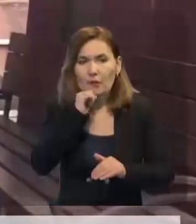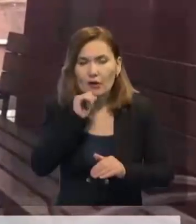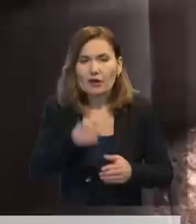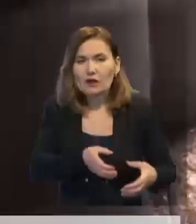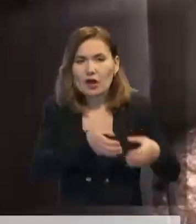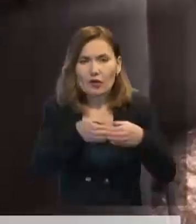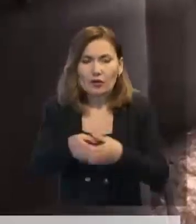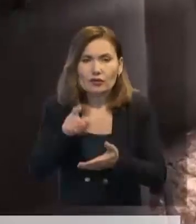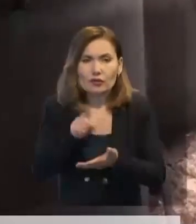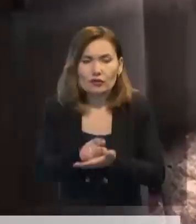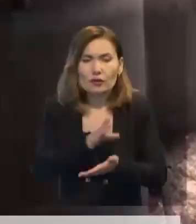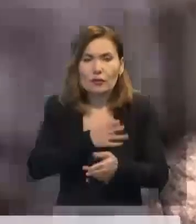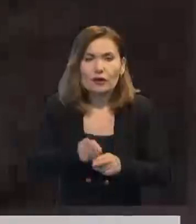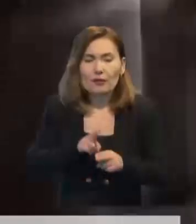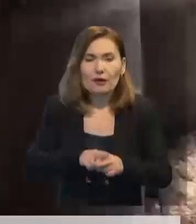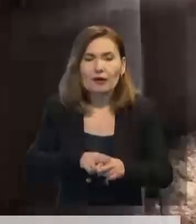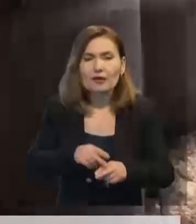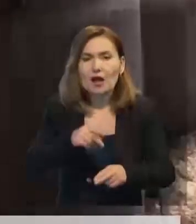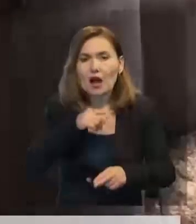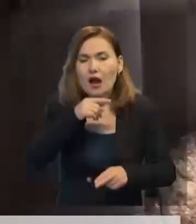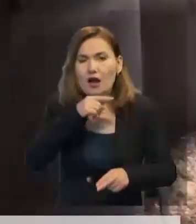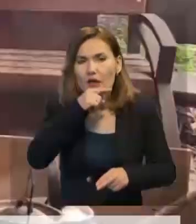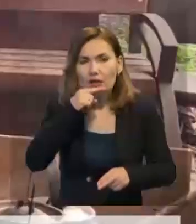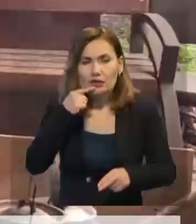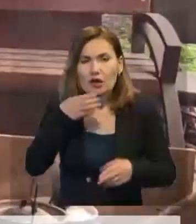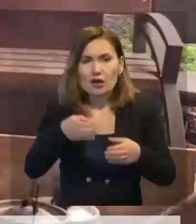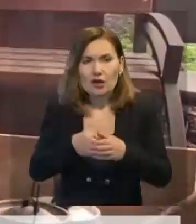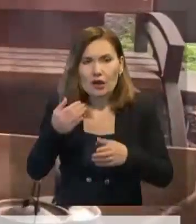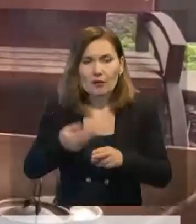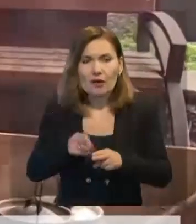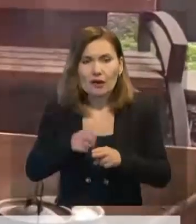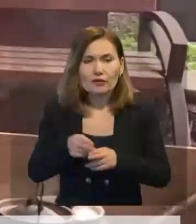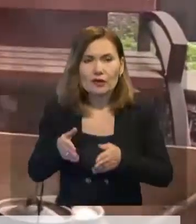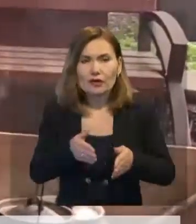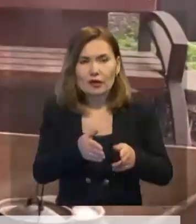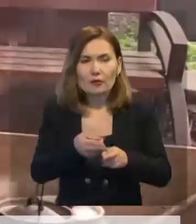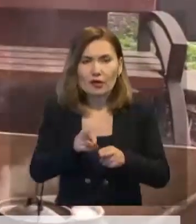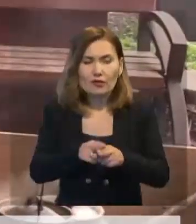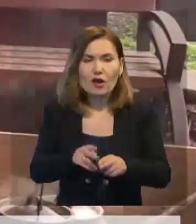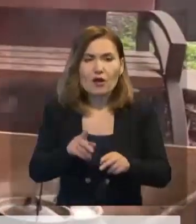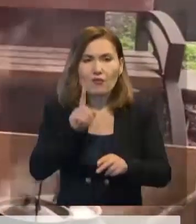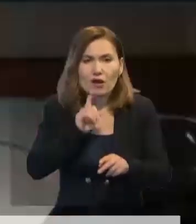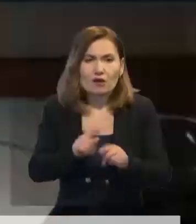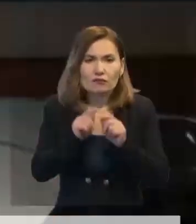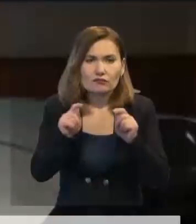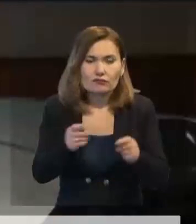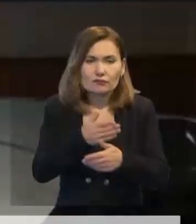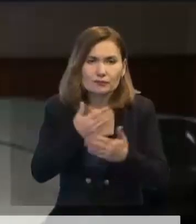өтсейс. Президент Владимир Зеленский, Ресейлік жауынгерлер жасыл дәлізді үмдастыруға хедергі келтірп жатқанын айтады.